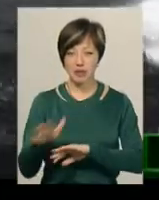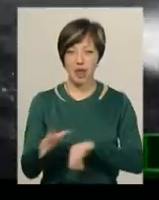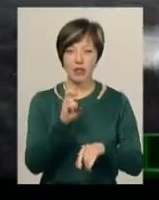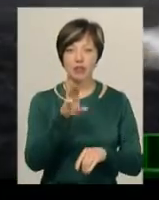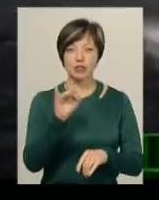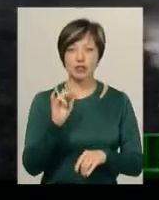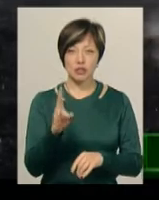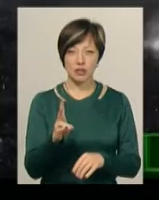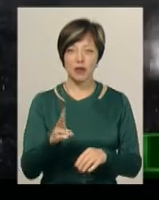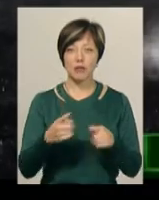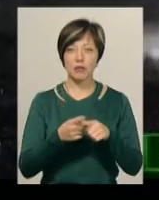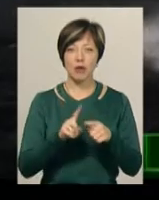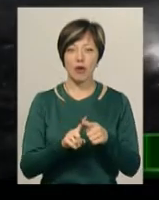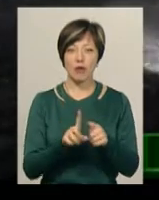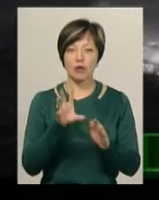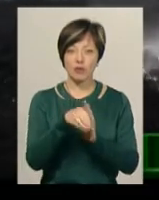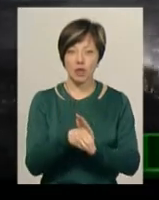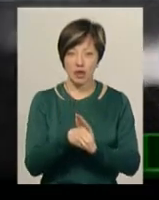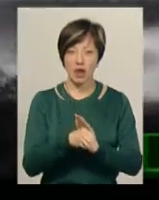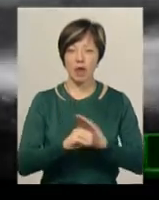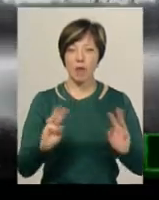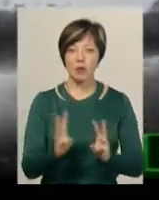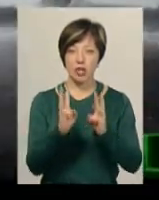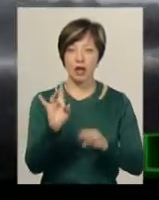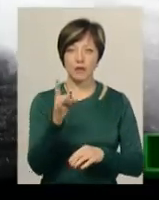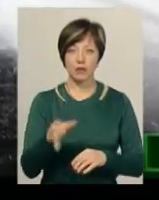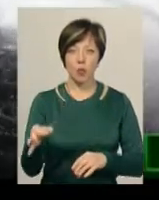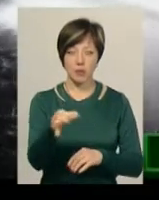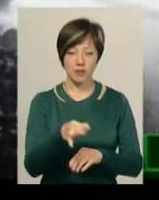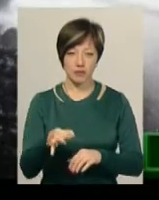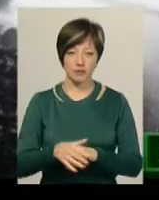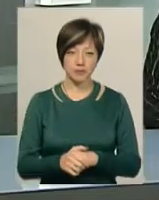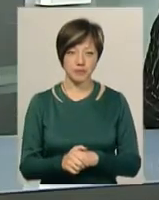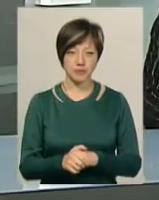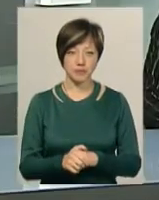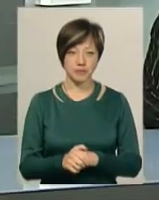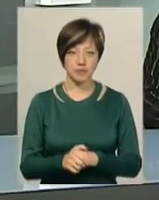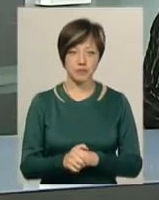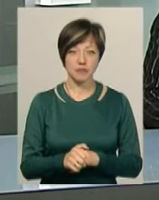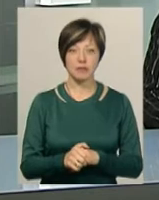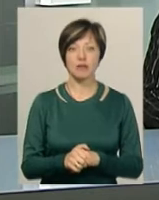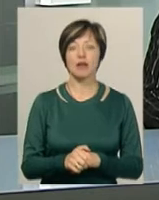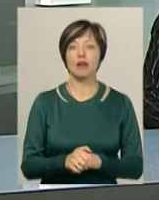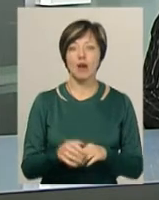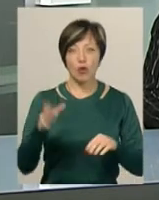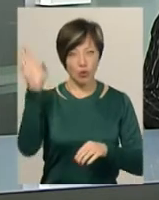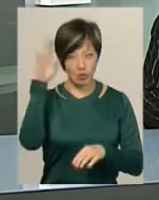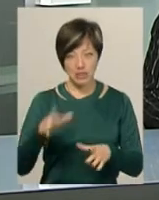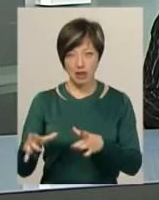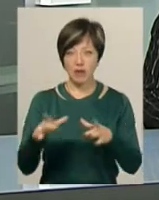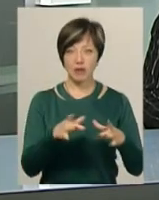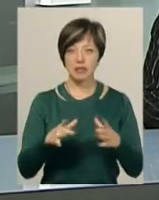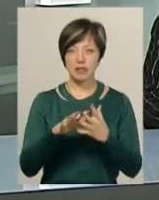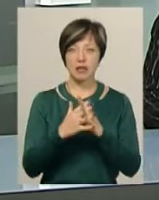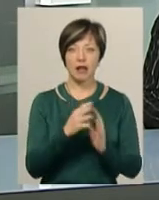у зоні смогу через пожежу торф'яників у Острозькому районі Рівненської області. У ставку села міського